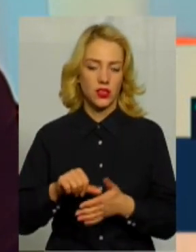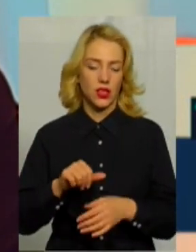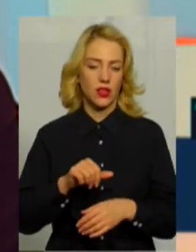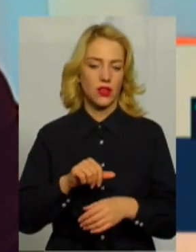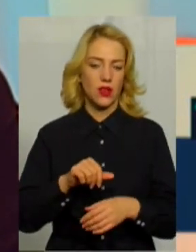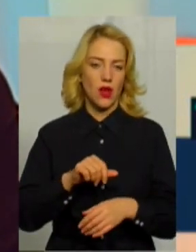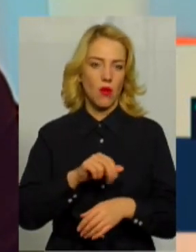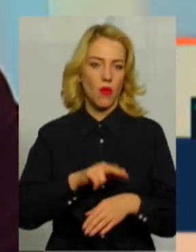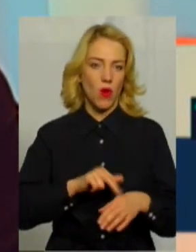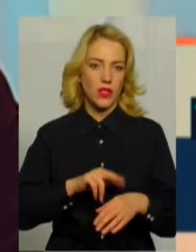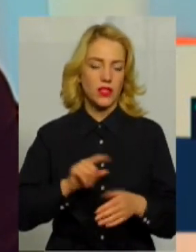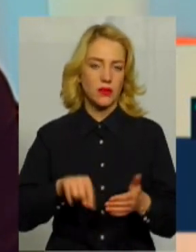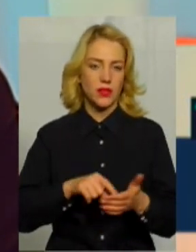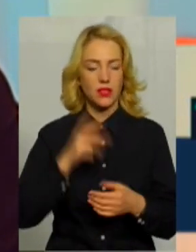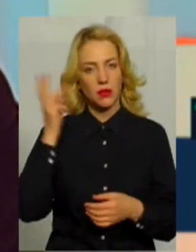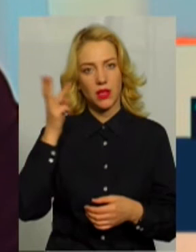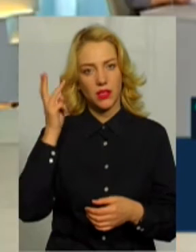поліції міста Хмельницького.